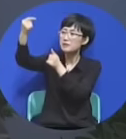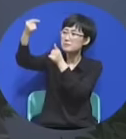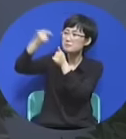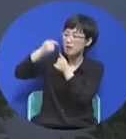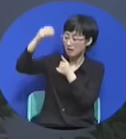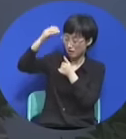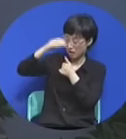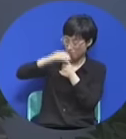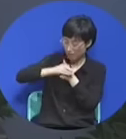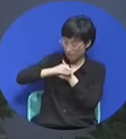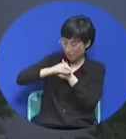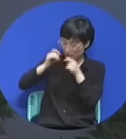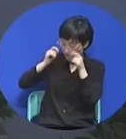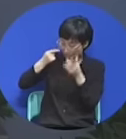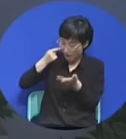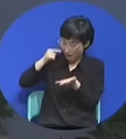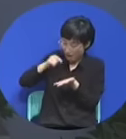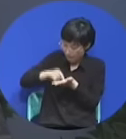역사를 나는 거에요.